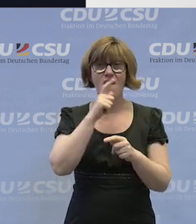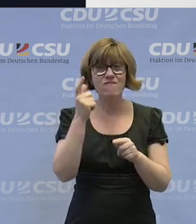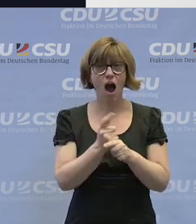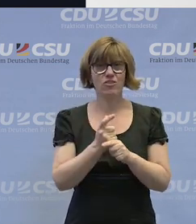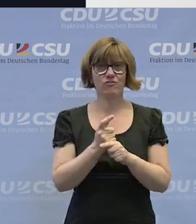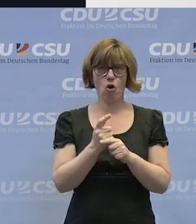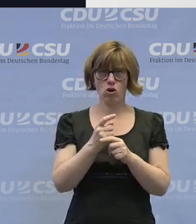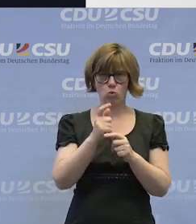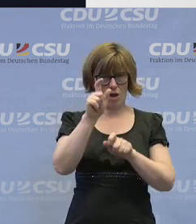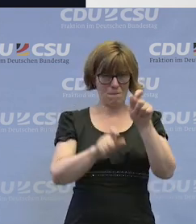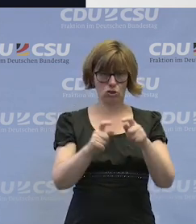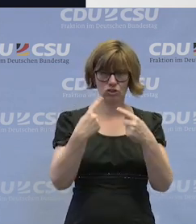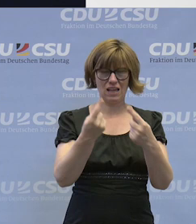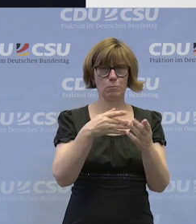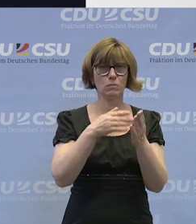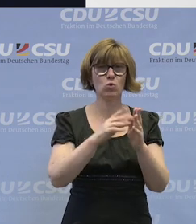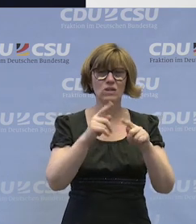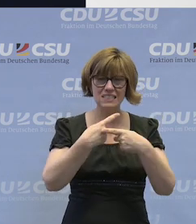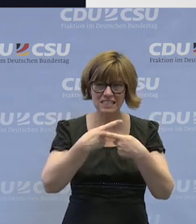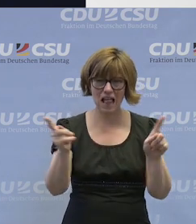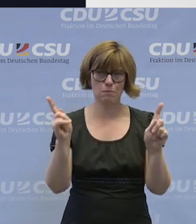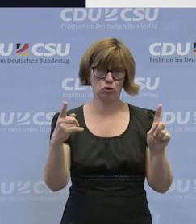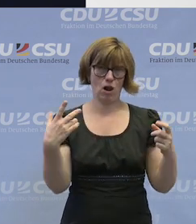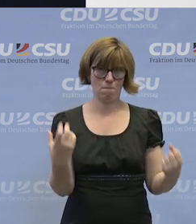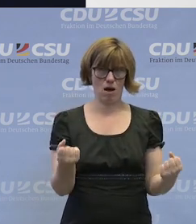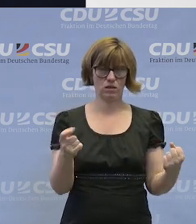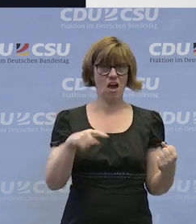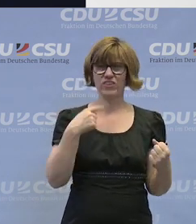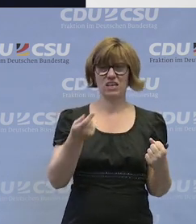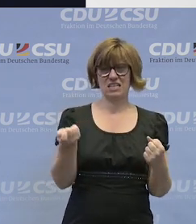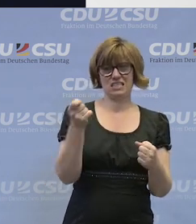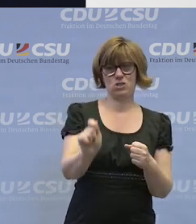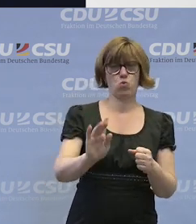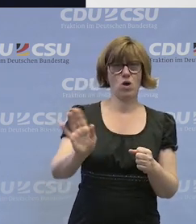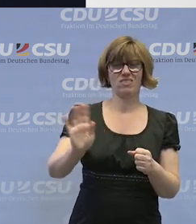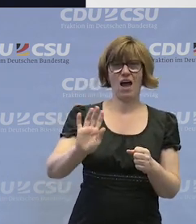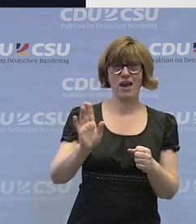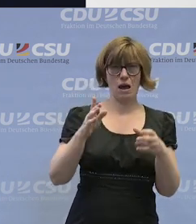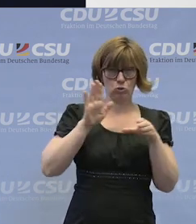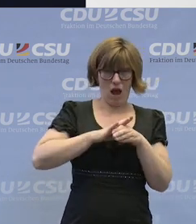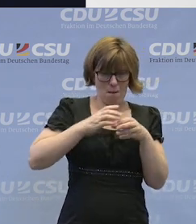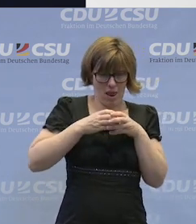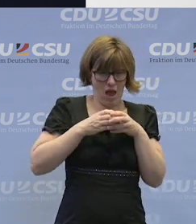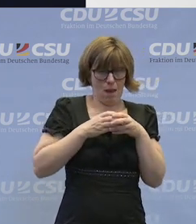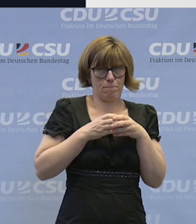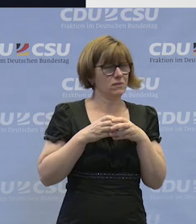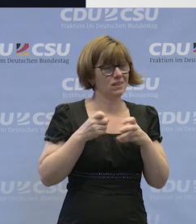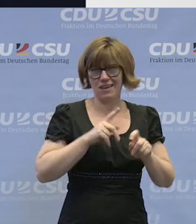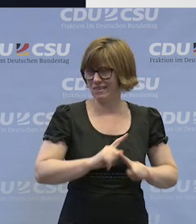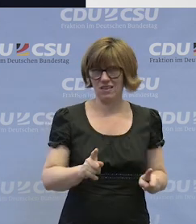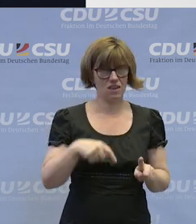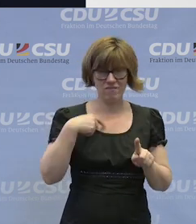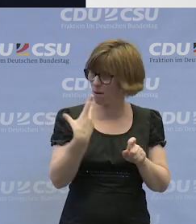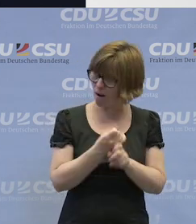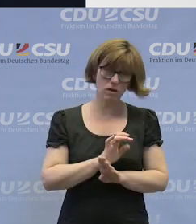übergeben wir ganz viel den Menschen mit Behinderung. Wir werden nicht die Tür abschließen und sagen, ihr alle drin bleiben. All das